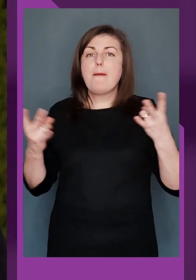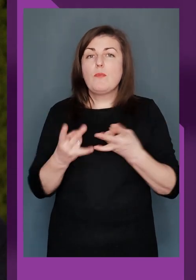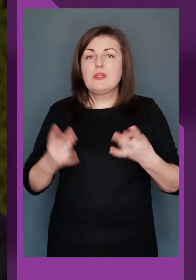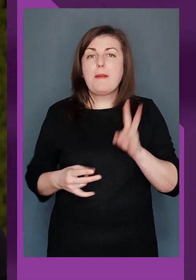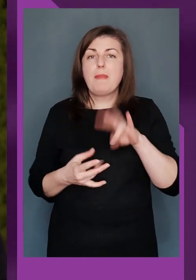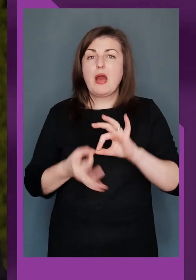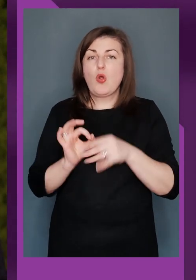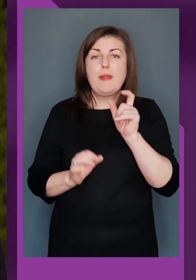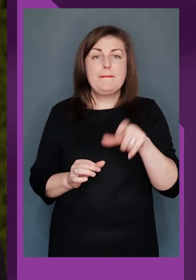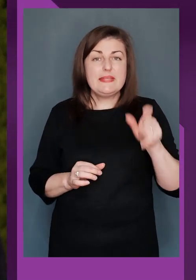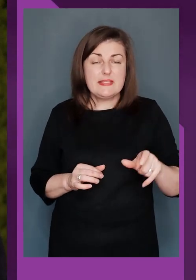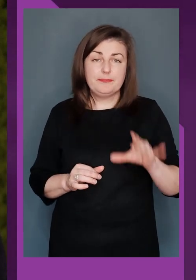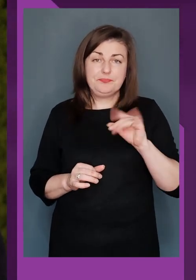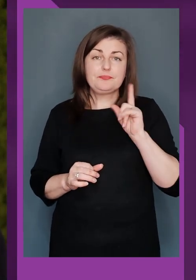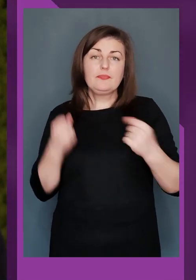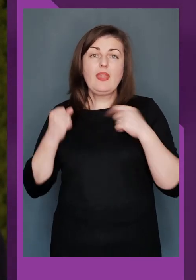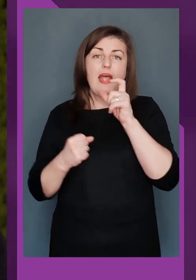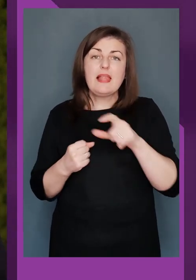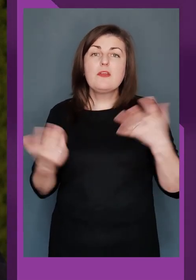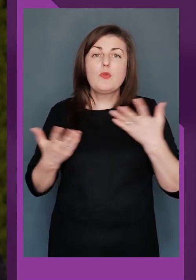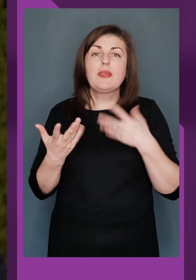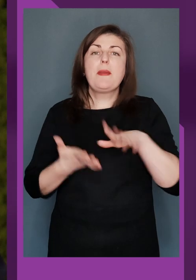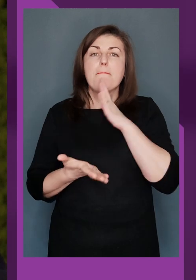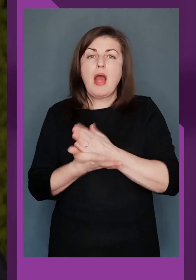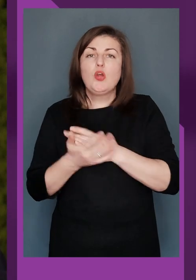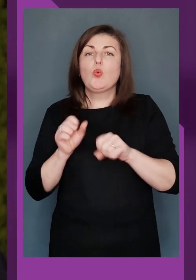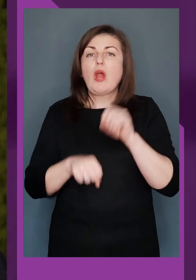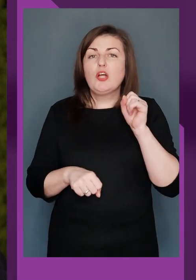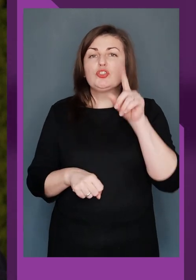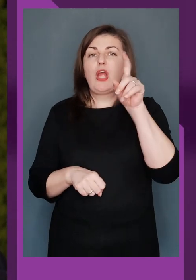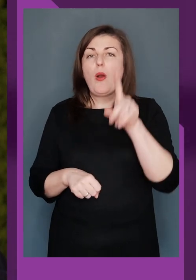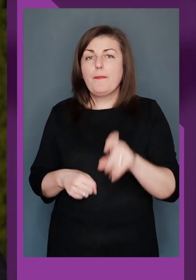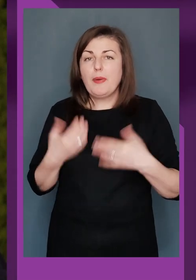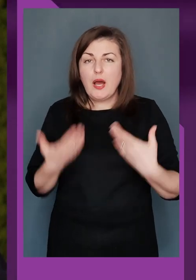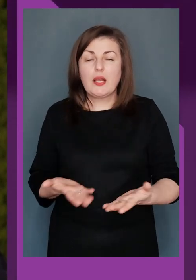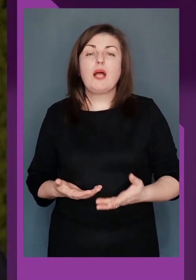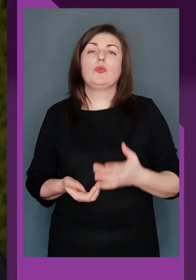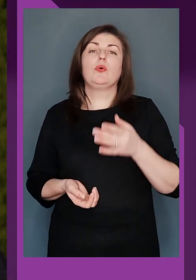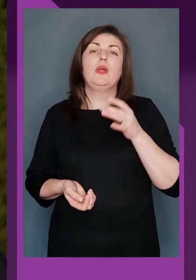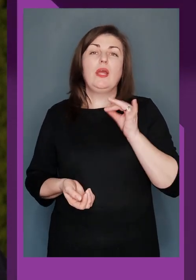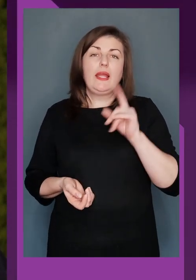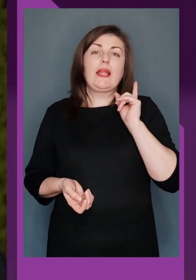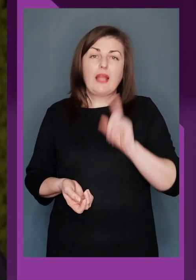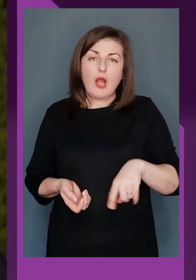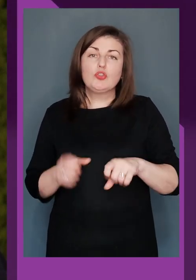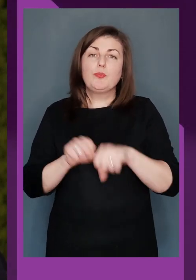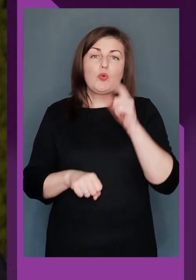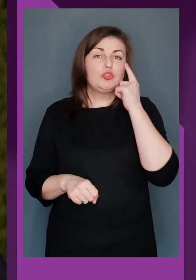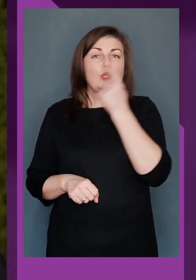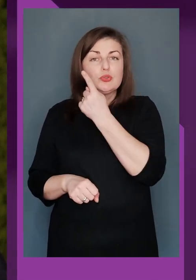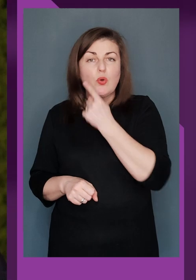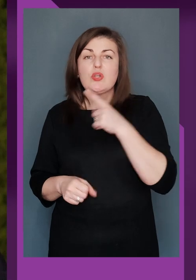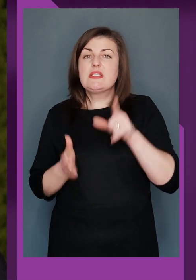потреб паралімпійців, так і атлетів, які мають ураження опорно-рухового апарату і також